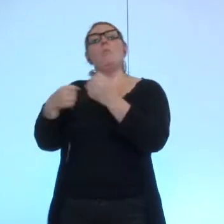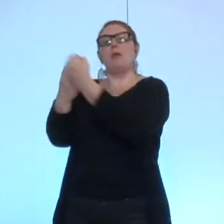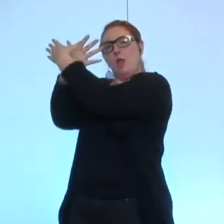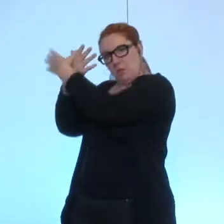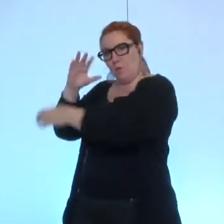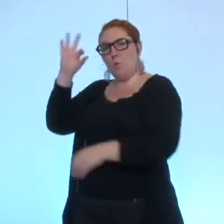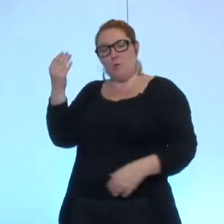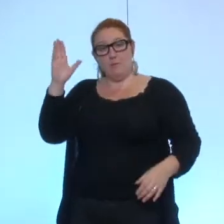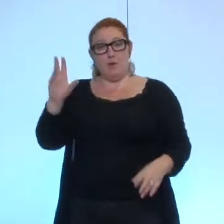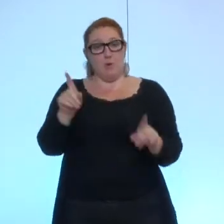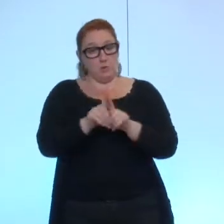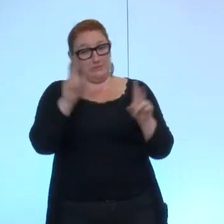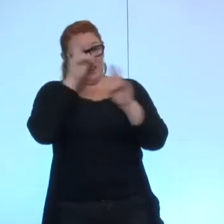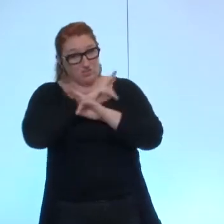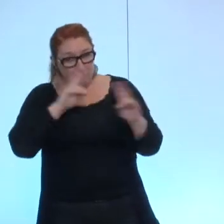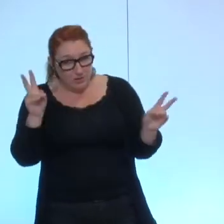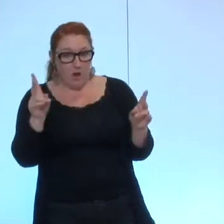mais aussi général et régional.